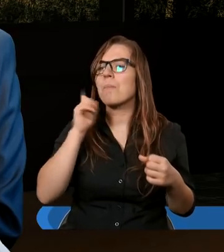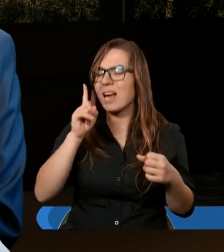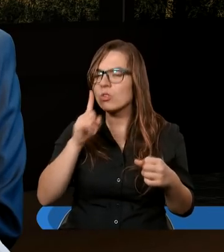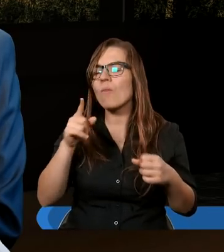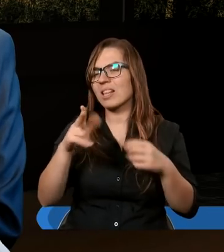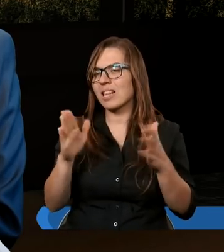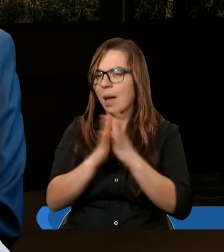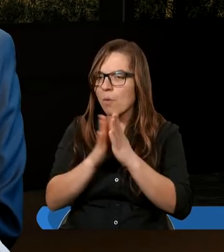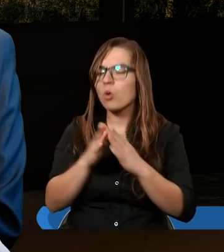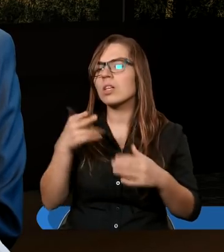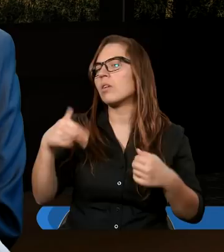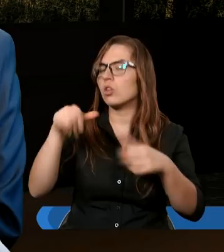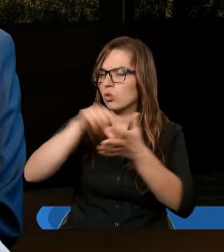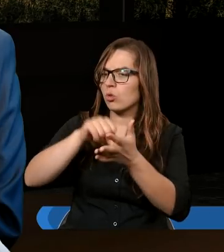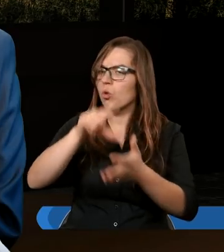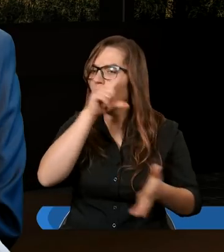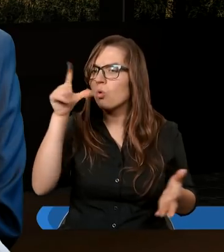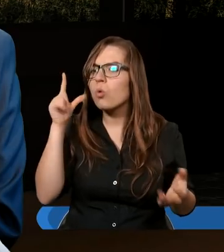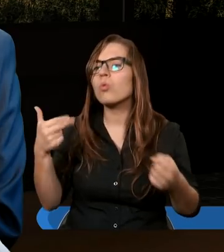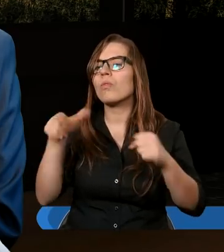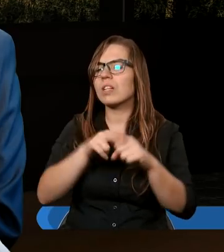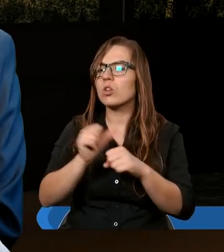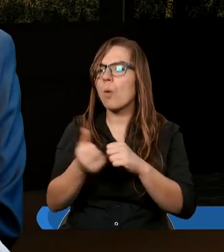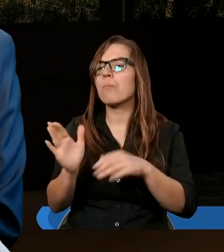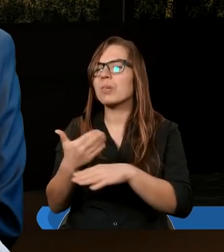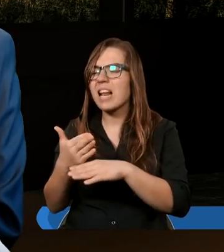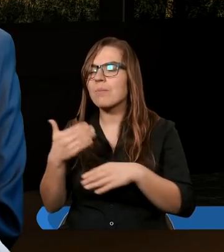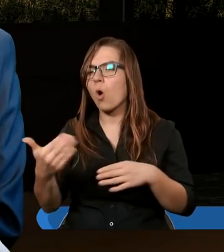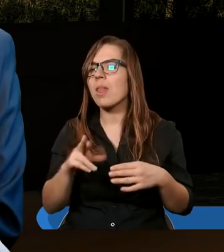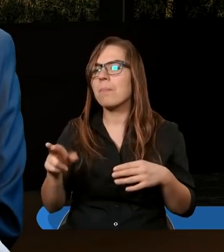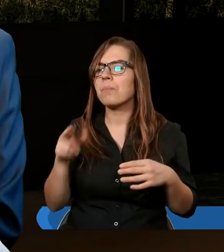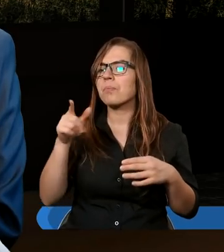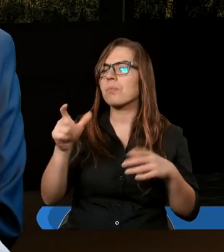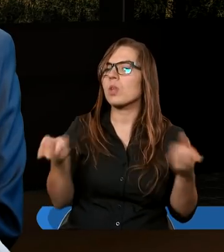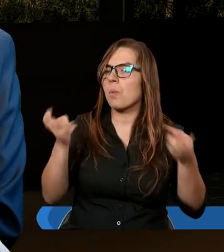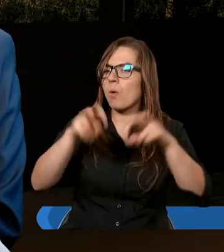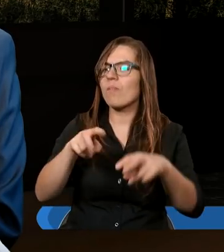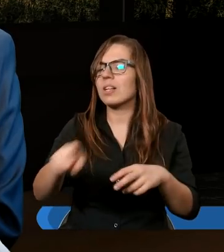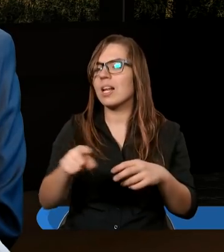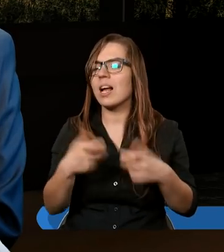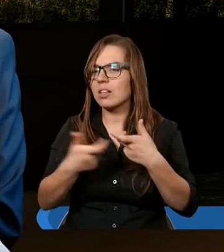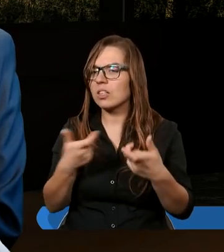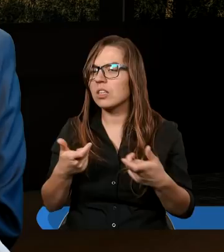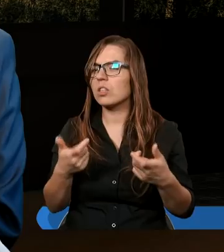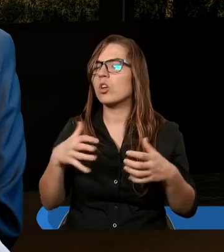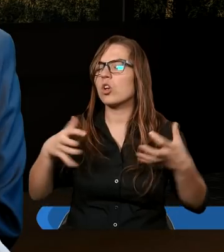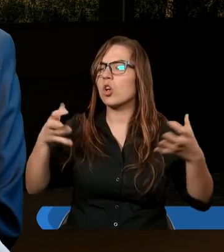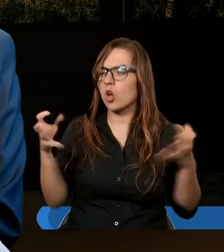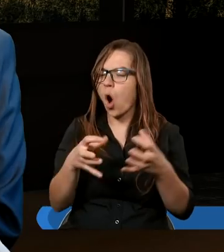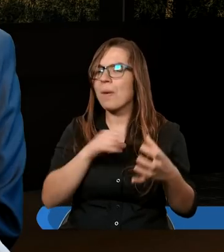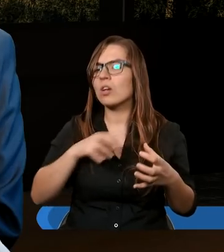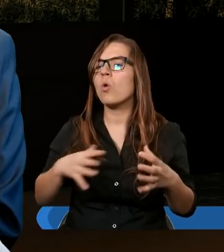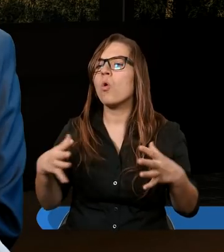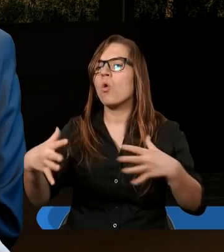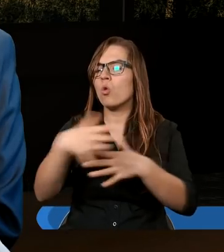nabożni, spośród wszystkich ludów, jakie są pod niebem. Gdy więc powstał ten szum, zgromadził się